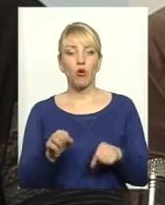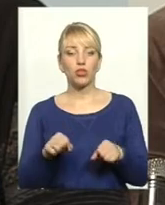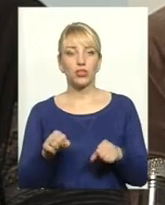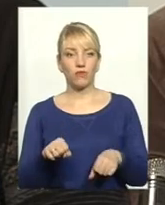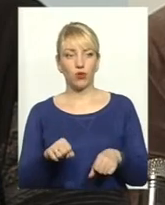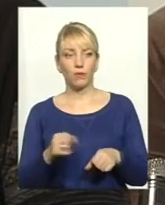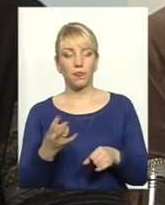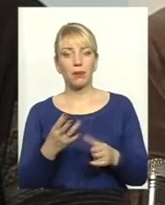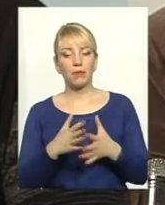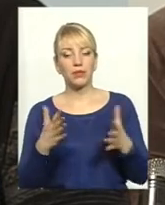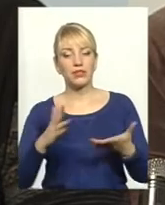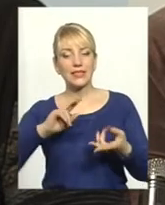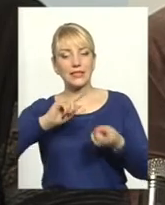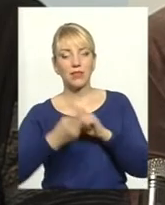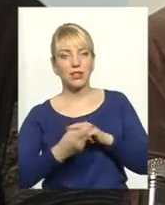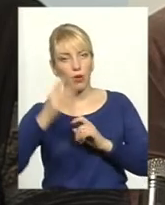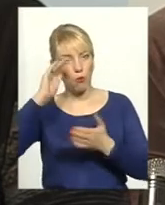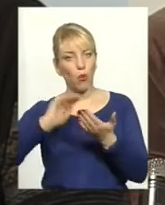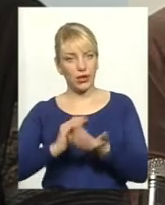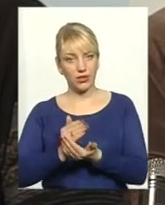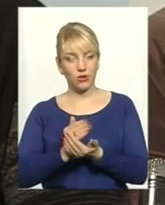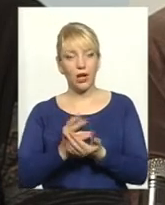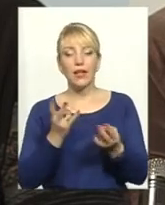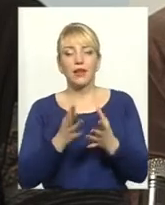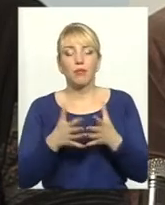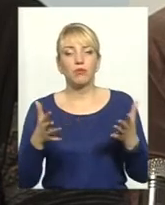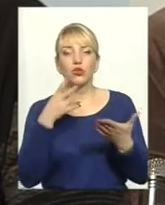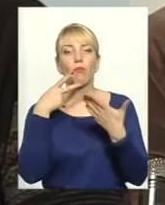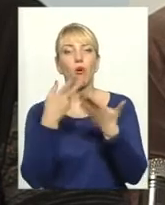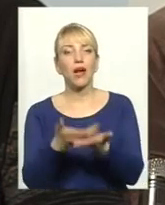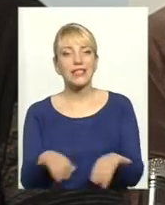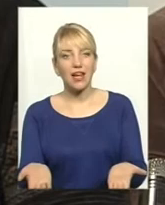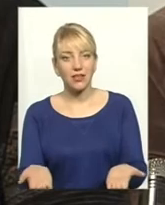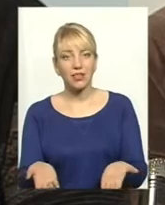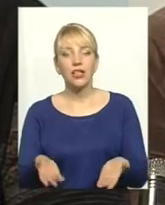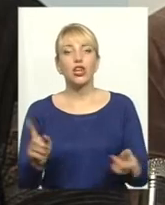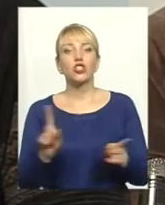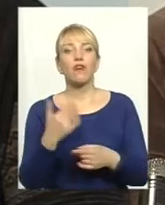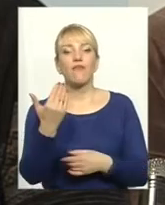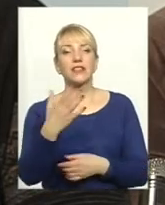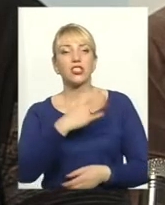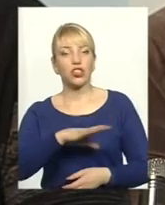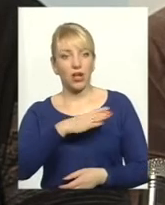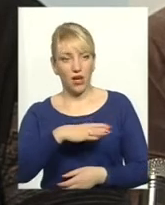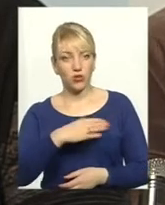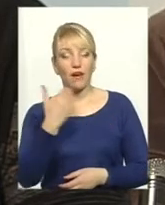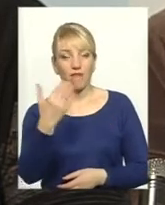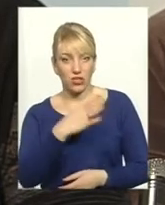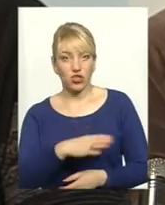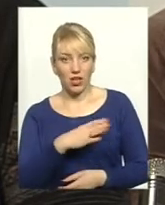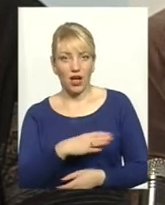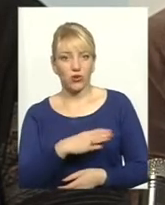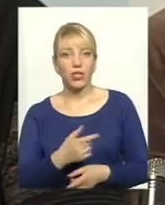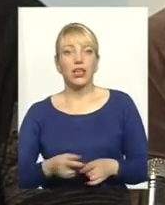треба більше змінити політику, більше показати те, що вас чекають. І